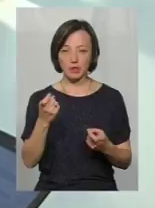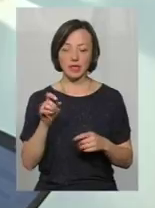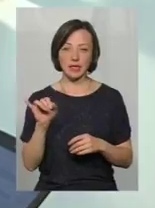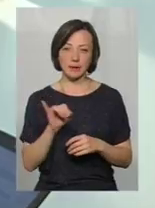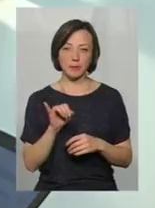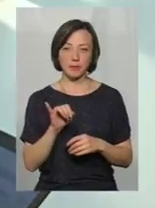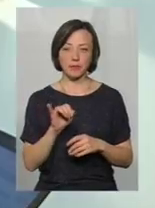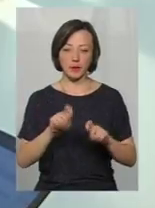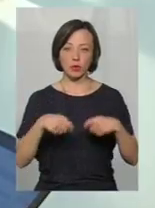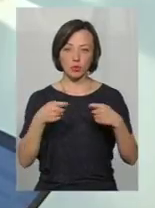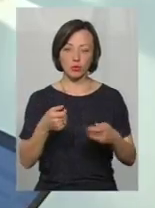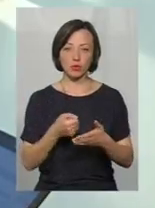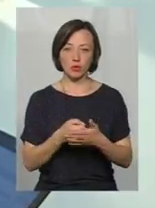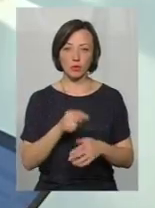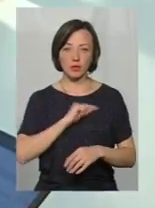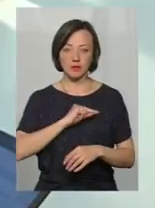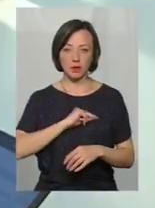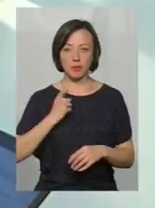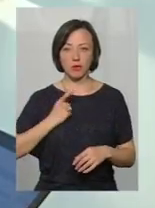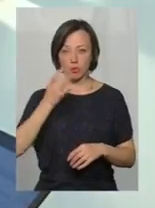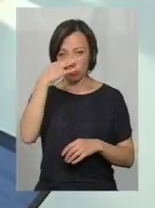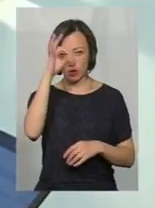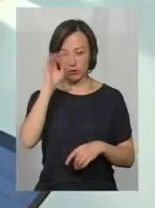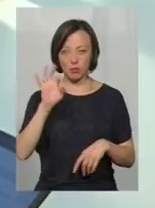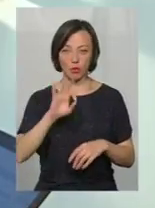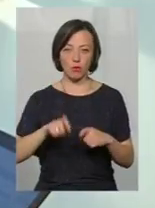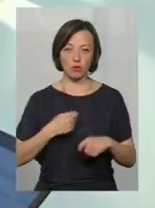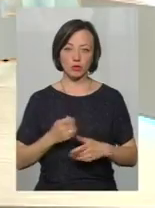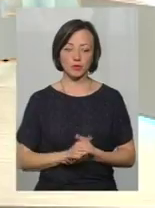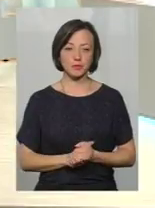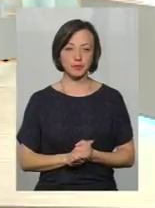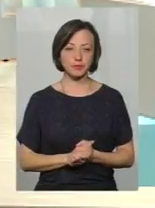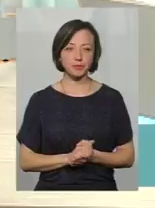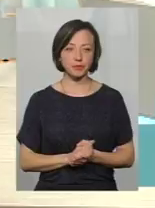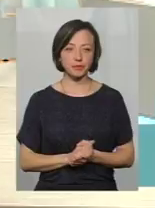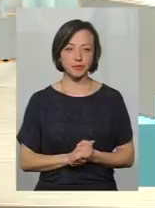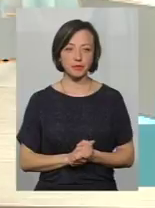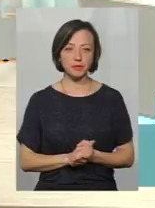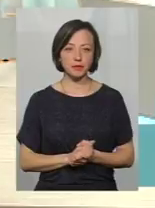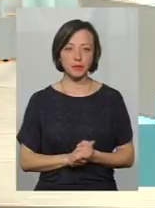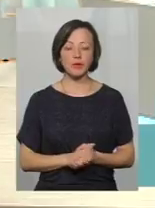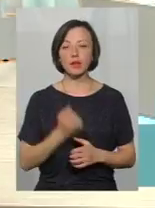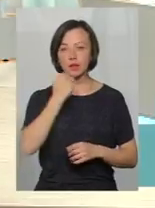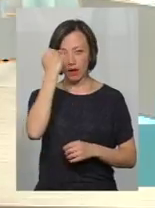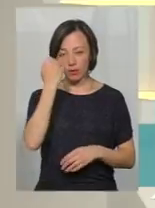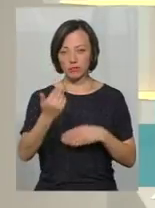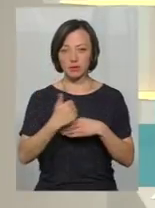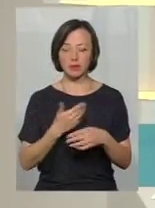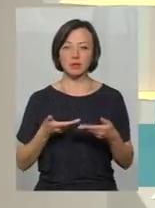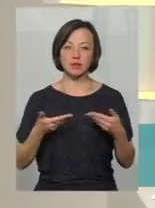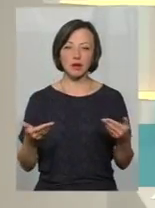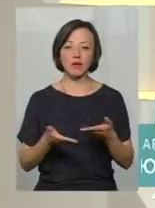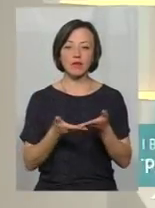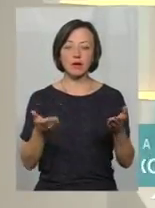і доносити до працівників патрульної поліції про правопорушення. Дякую, пане Володимир, пане Роман, за те, що сьогодні до нас прийшли. Нашим